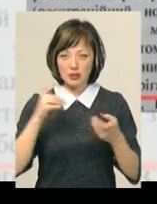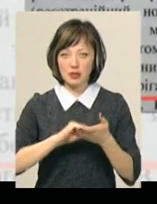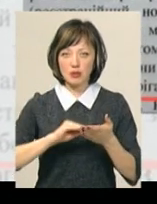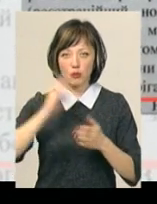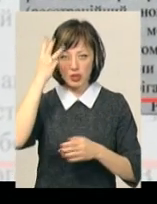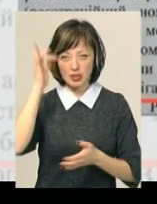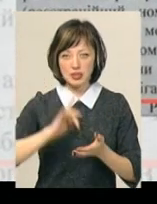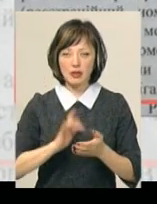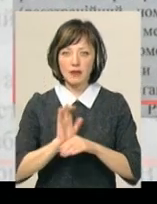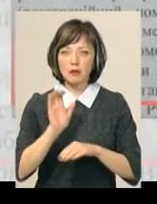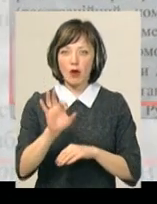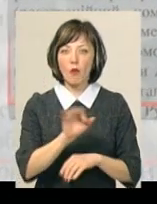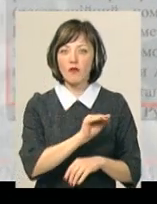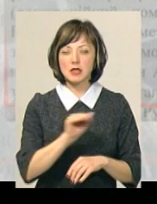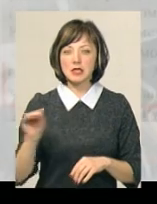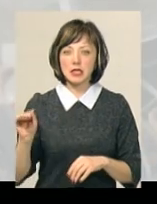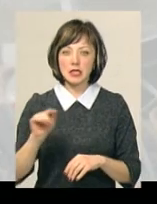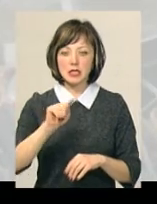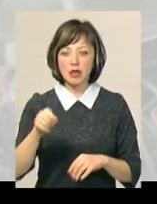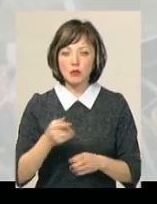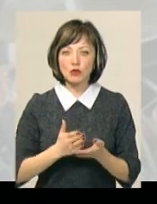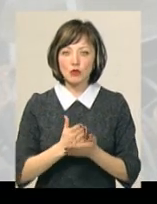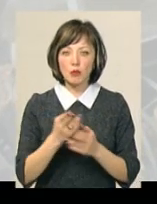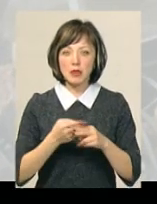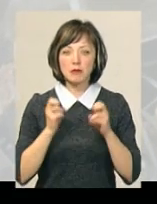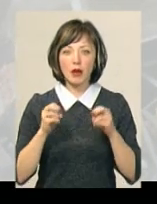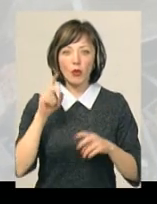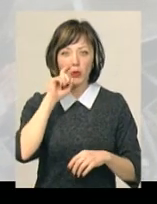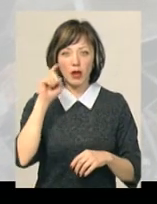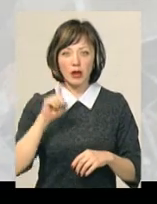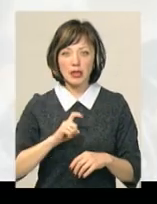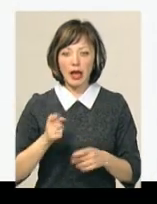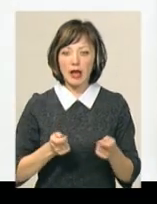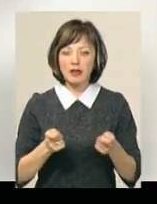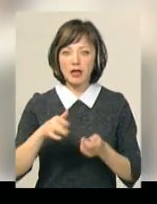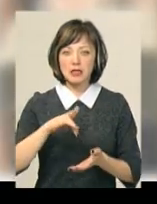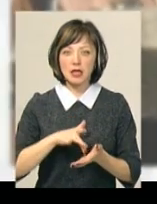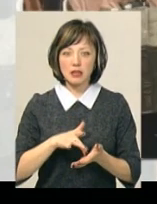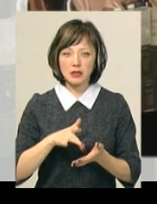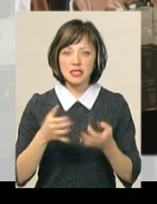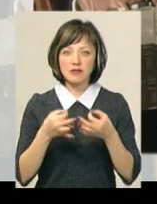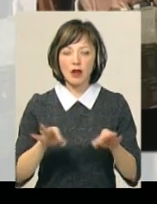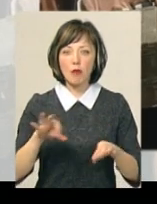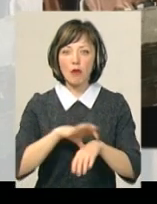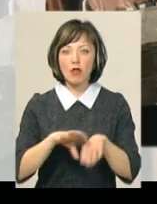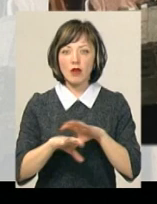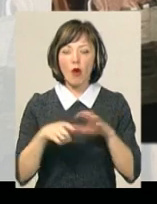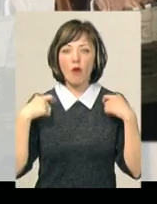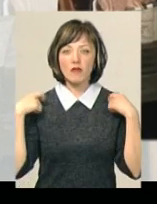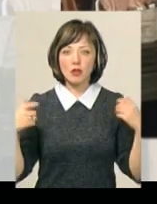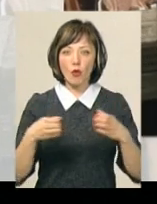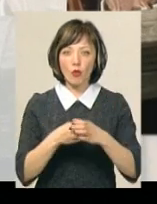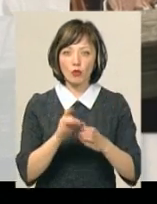«Поділяцентр» вже відправила офіційний запит у Службу безпеки України. Нагадаю, керівника Центру звільнення полонених офіцерський корпус